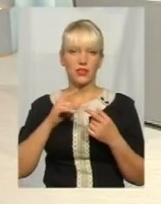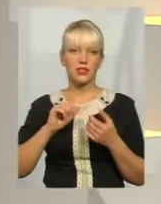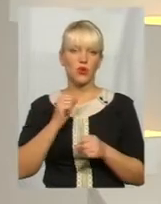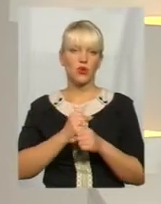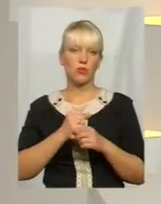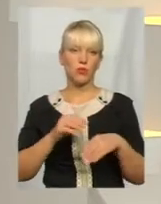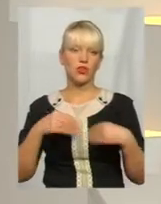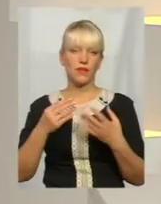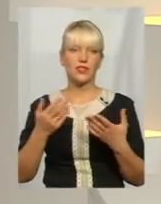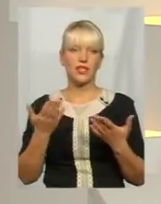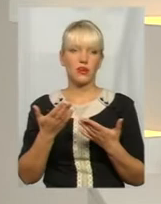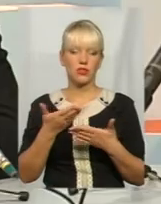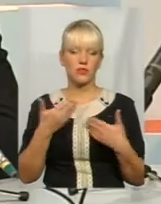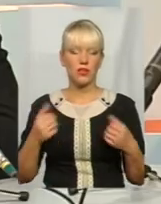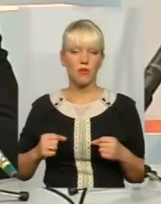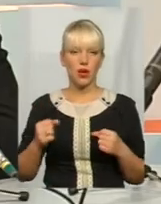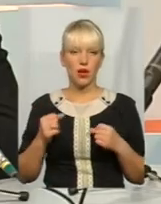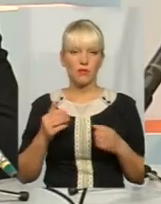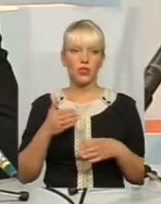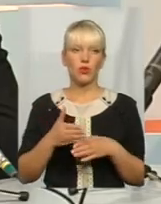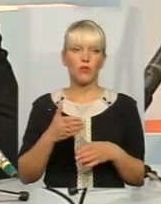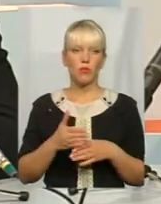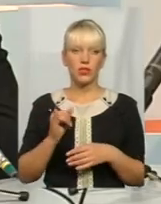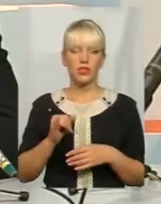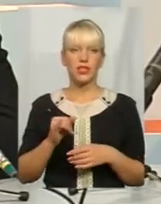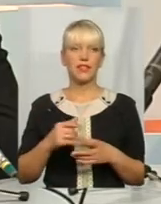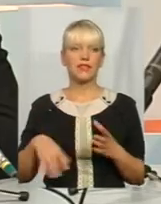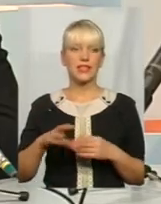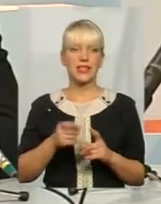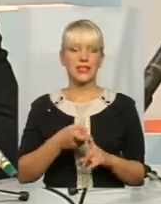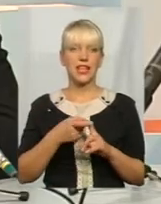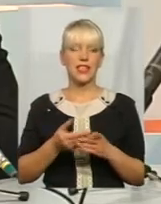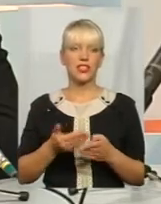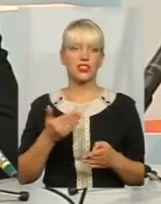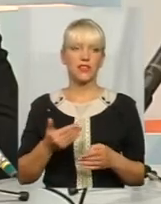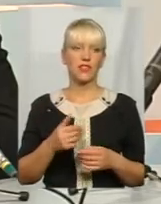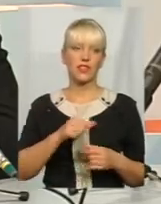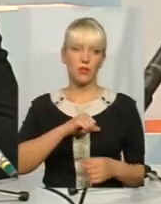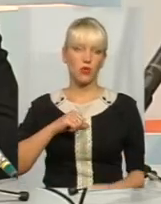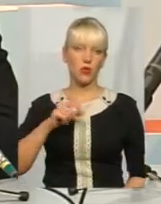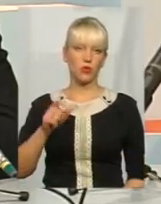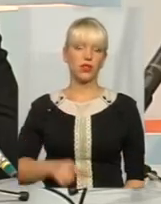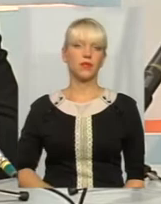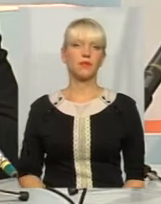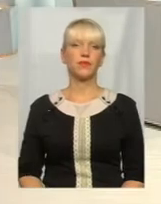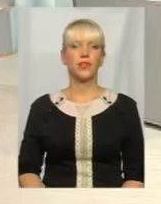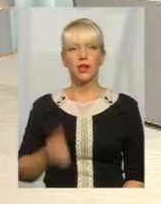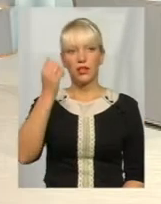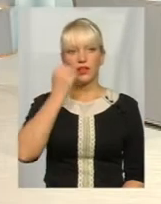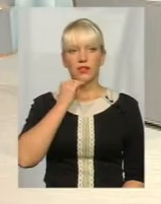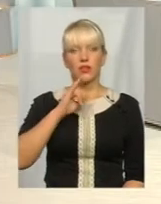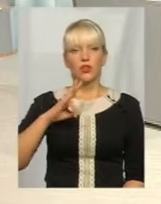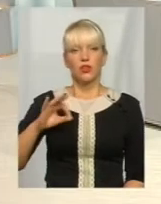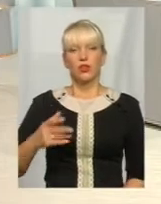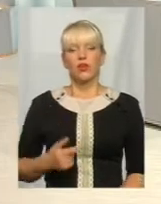якимось чином ми намагаємося допомогти, а, звичайно, все залежить насамперед від самої людини. Дякую, пані Інне, і